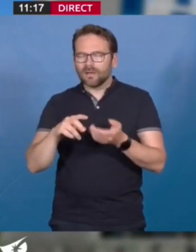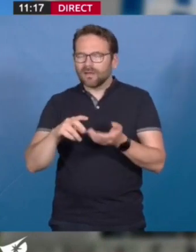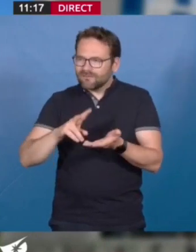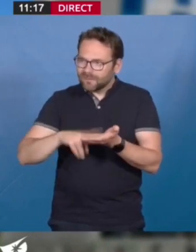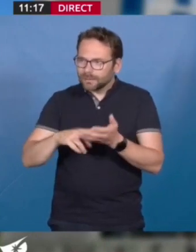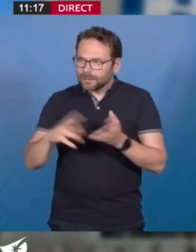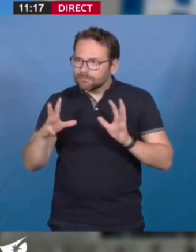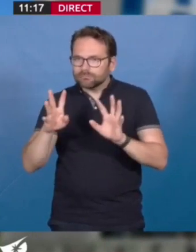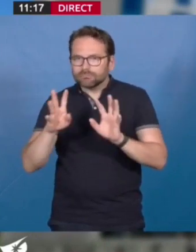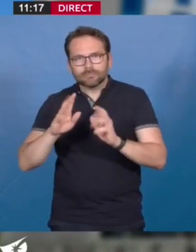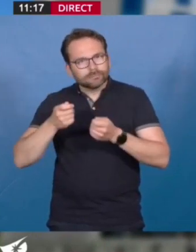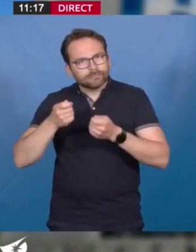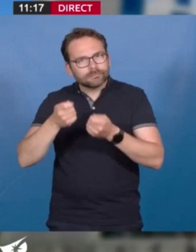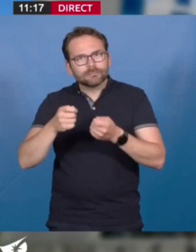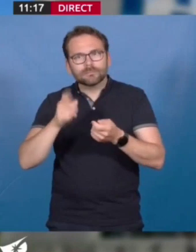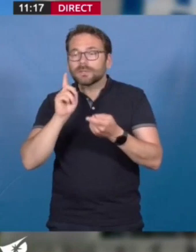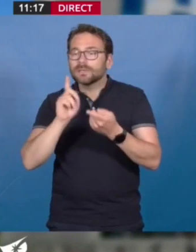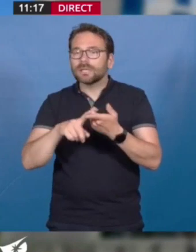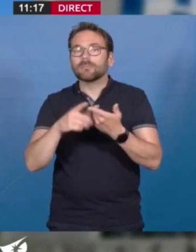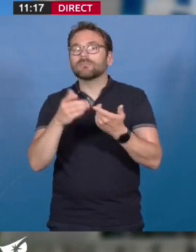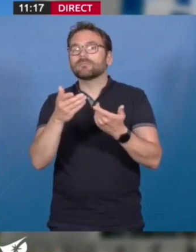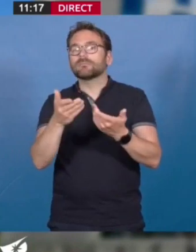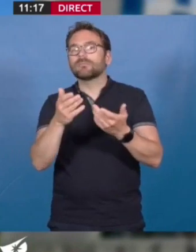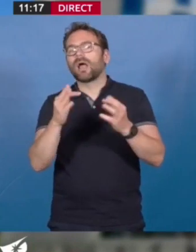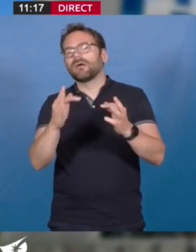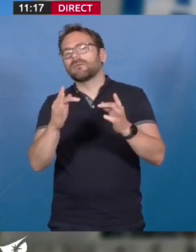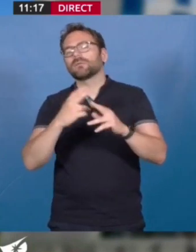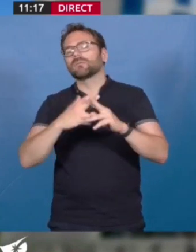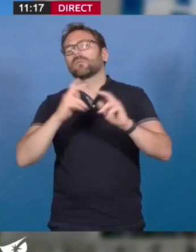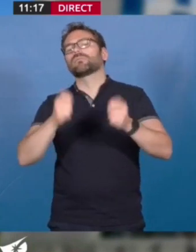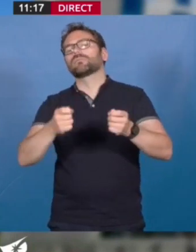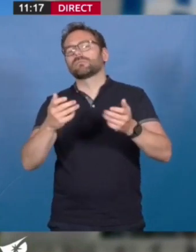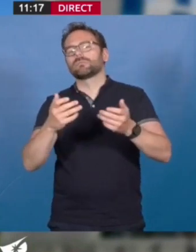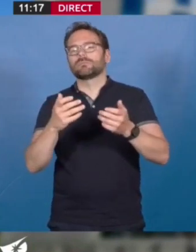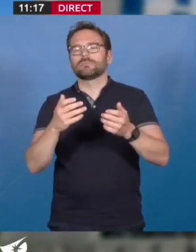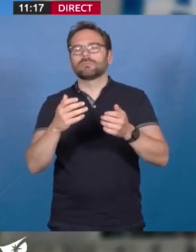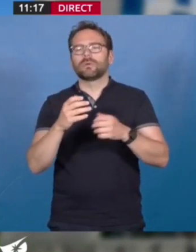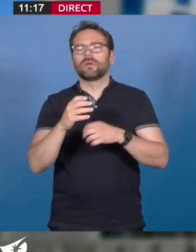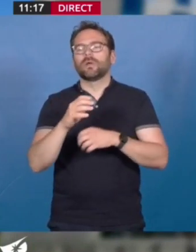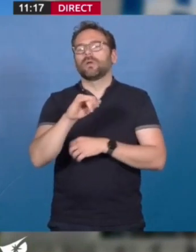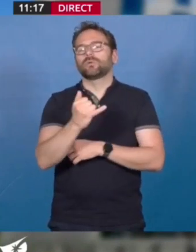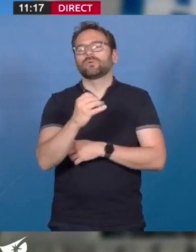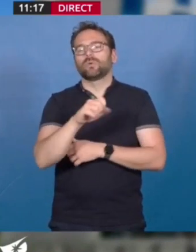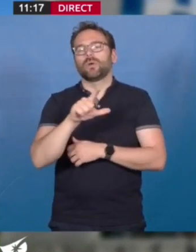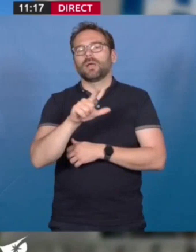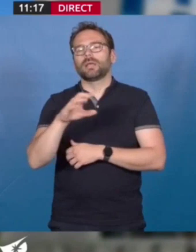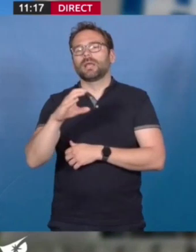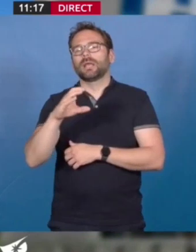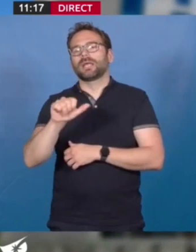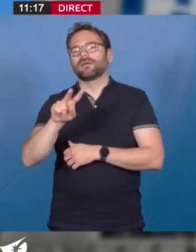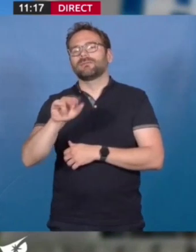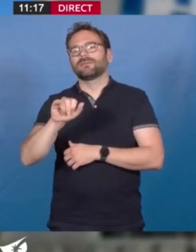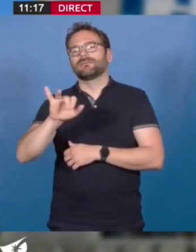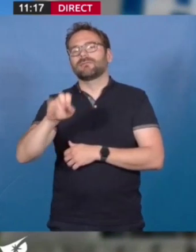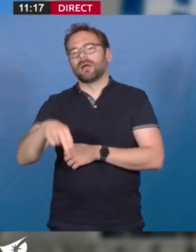sur l'affaire qu'on peut désormais nommer à l'affaire Joël Kérivin, où